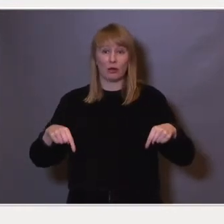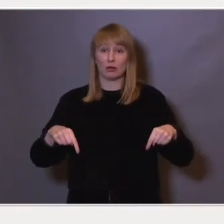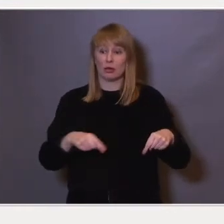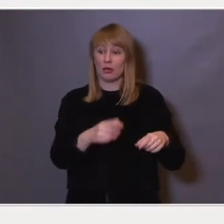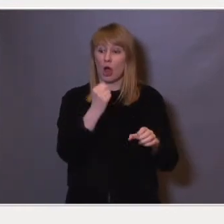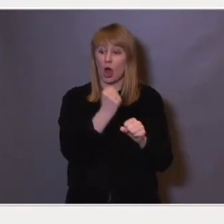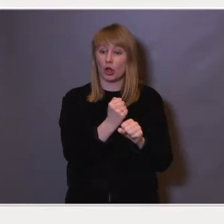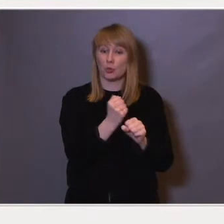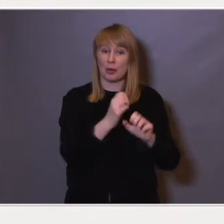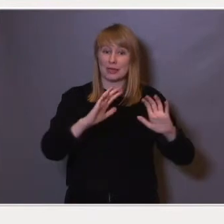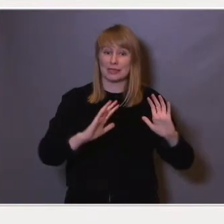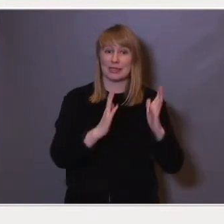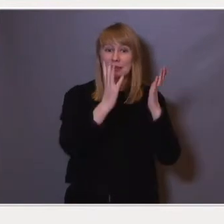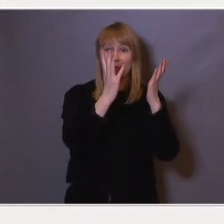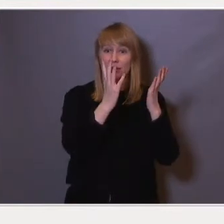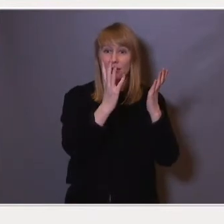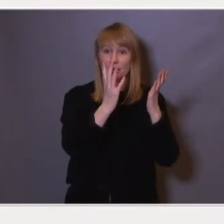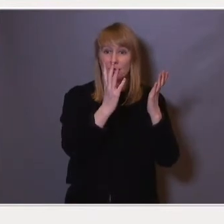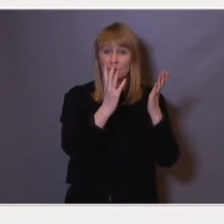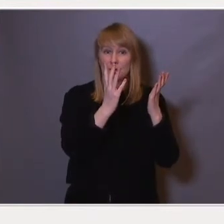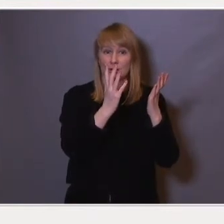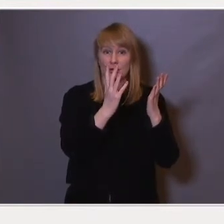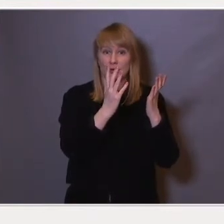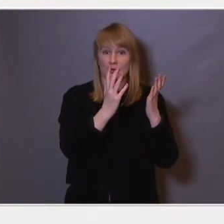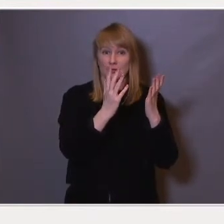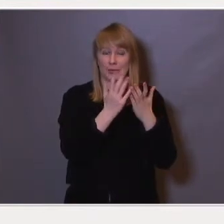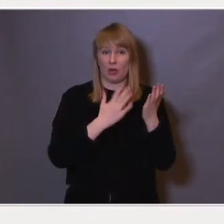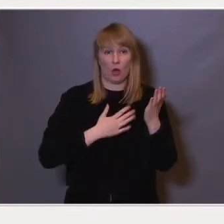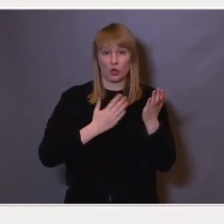arbeidslivet som ikke skoler den gangen.